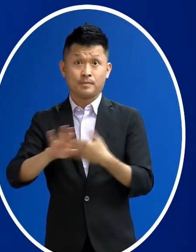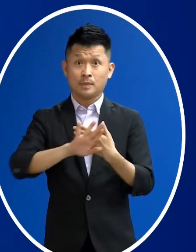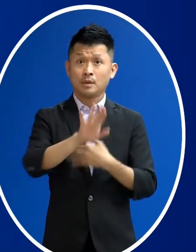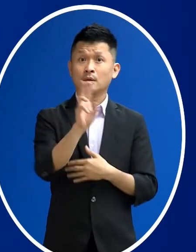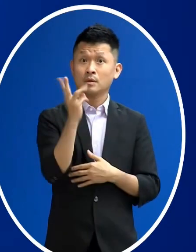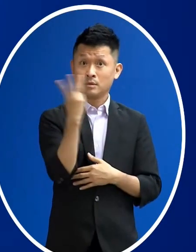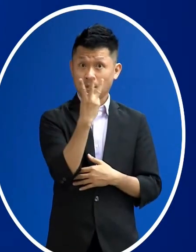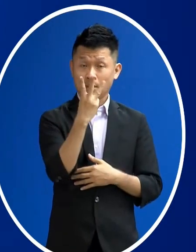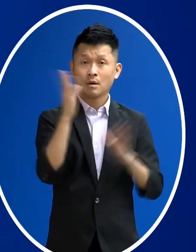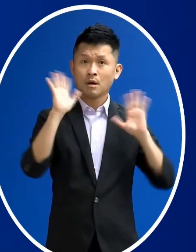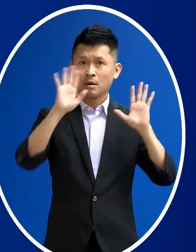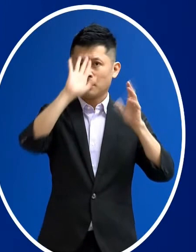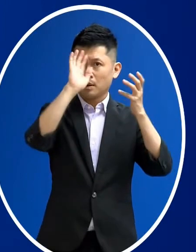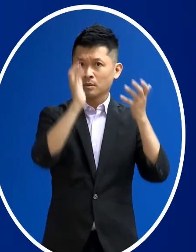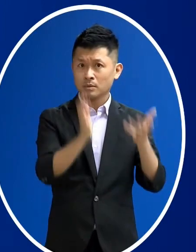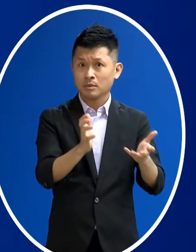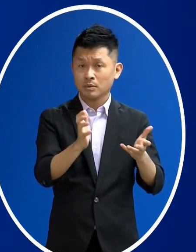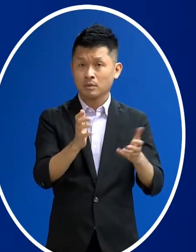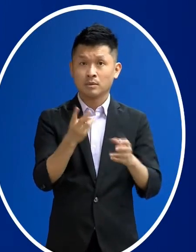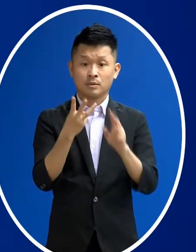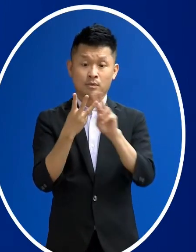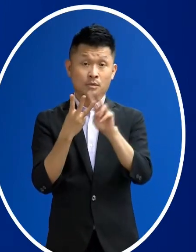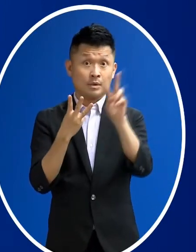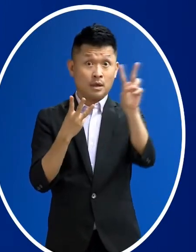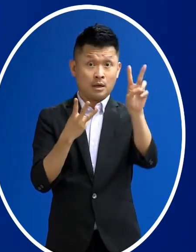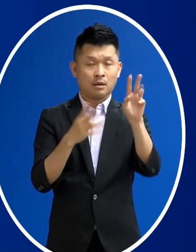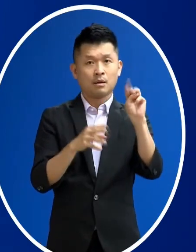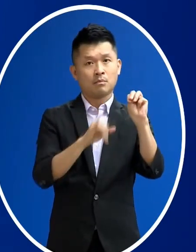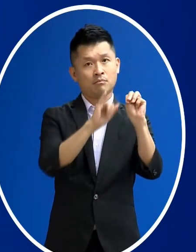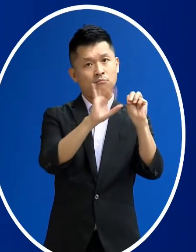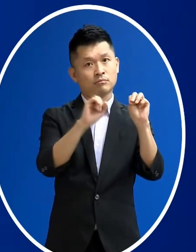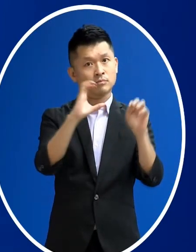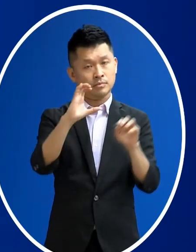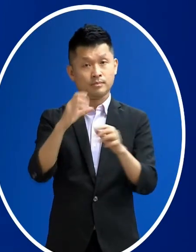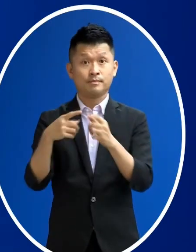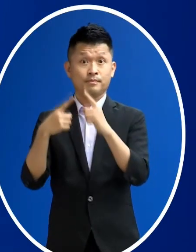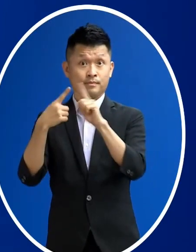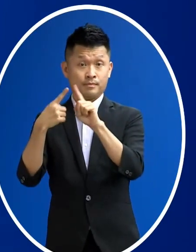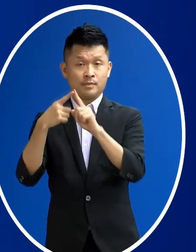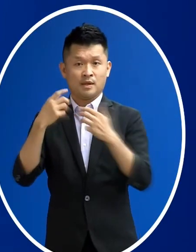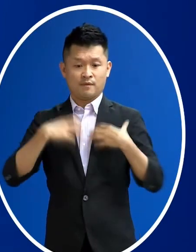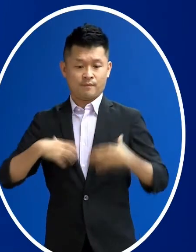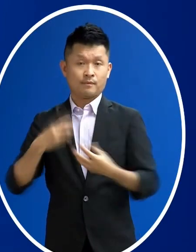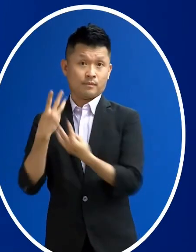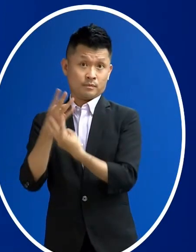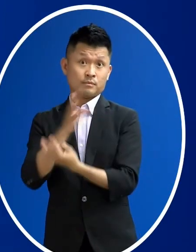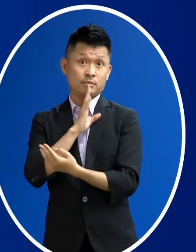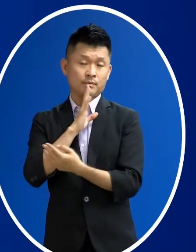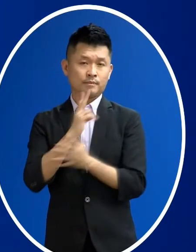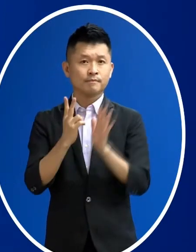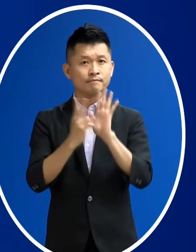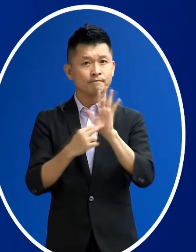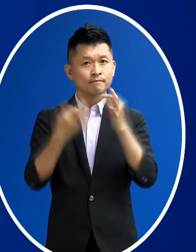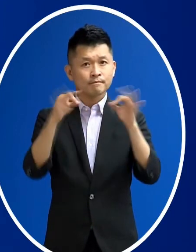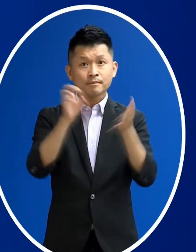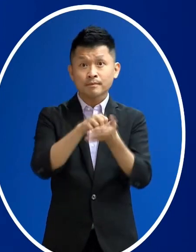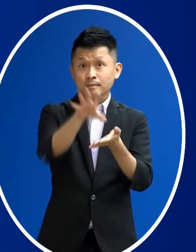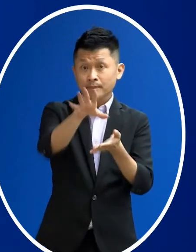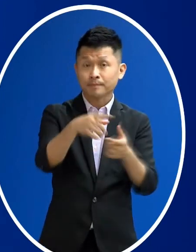這個兒童的重症呢其中有2例是密西 一例是肺炎這邊分別跟大家檢要報告